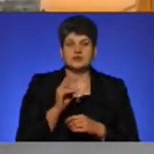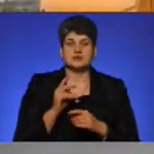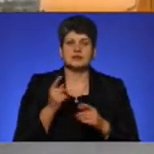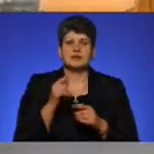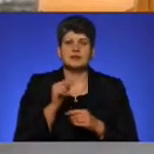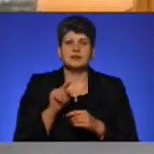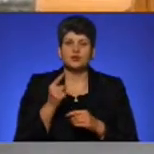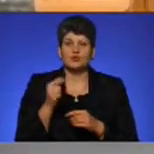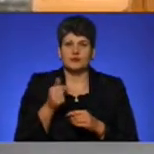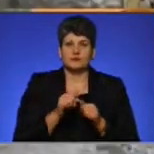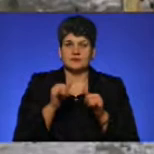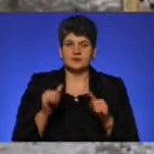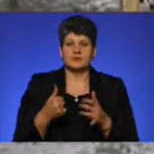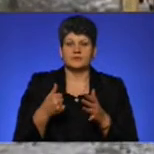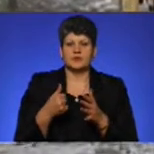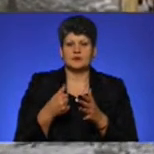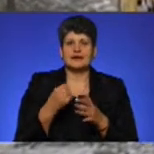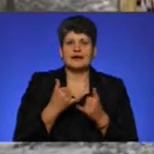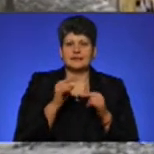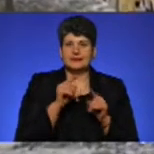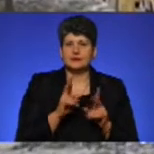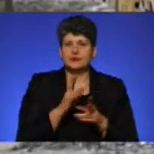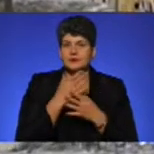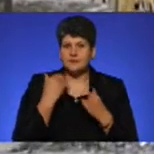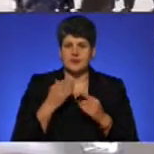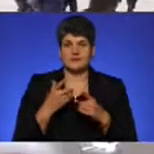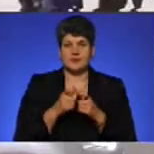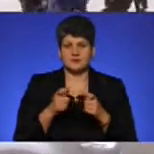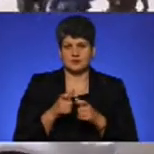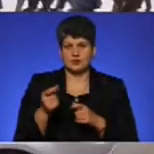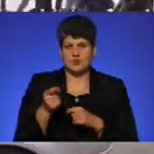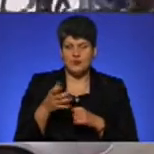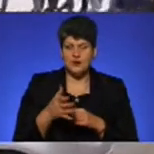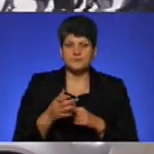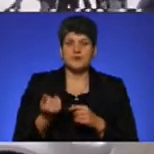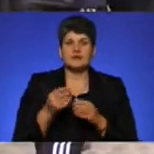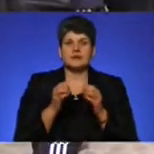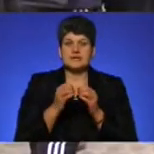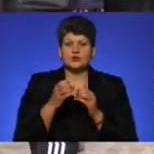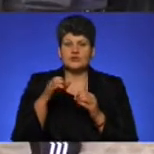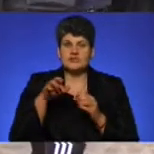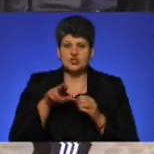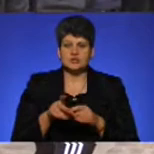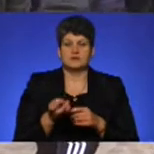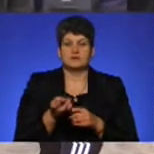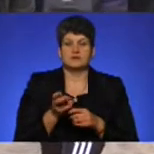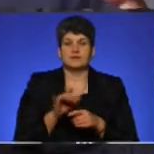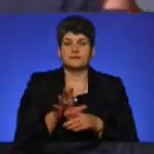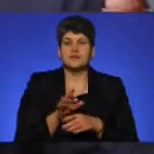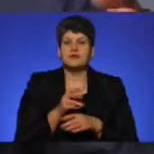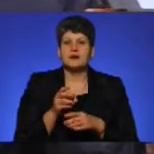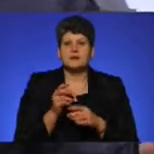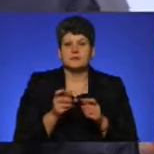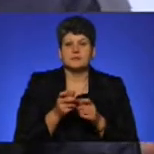10 січня понад 80 автобусів у Тернополі зранку не виїхали на маршрути. Причиною страйку водіїв стала запроваджена з 2 січня